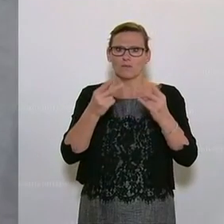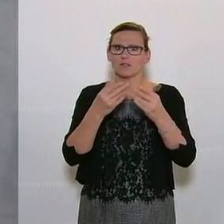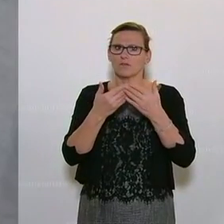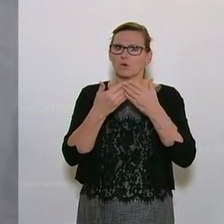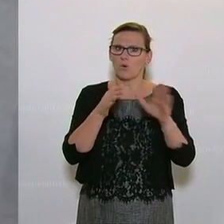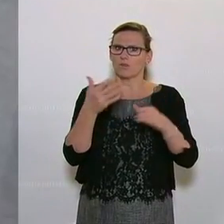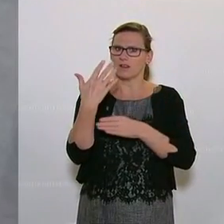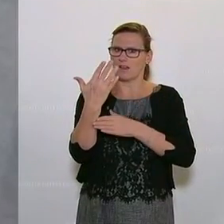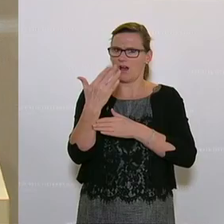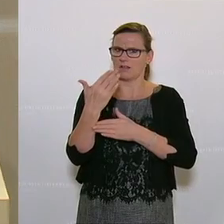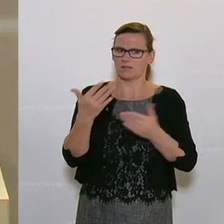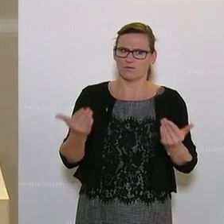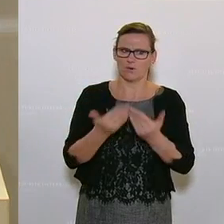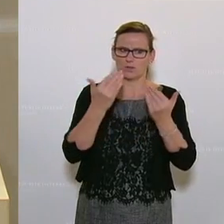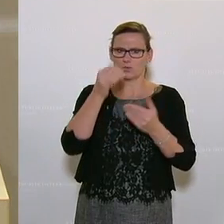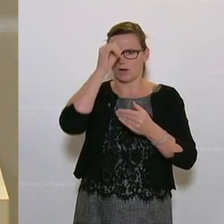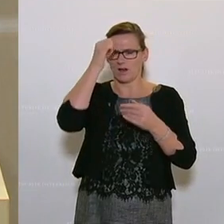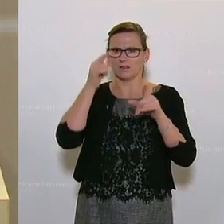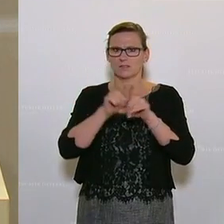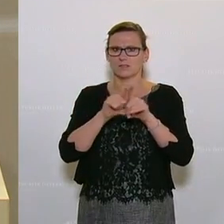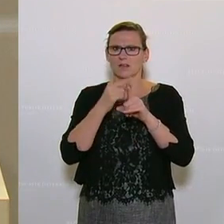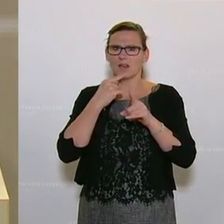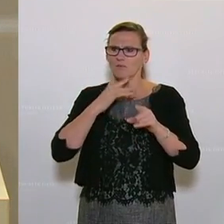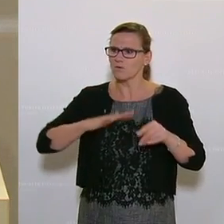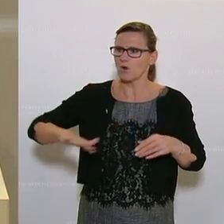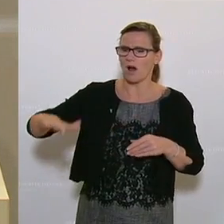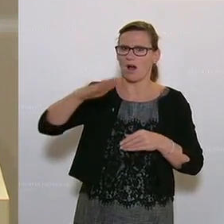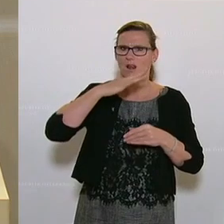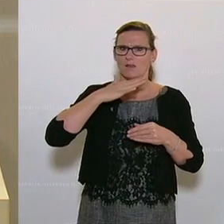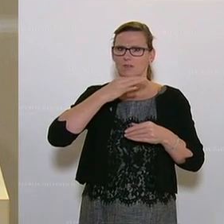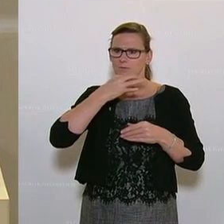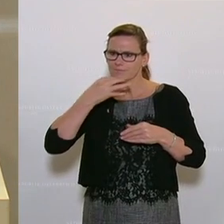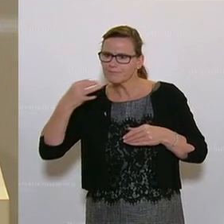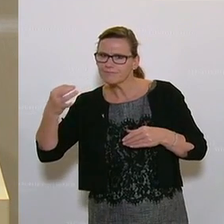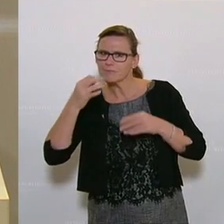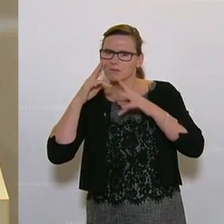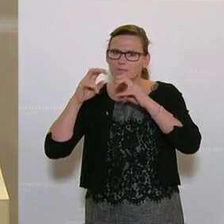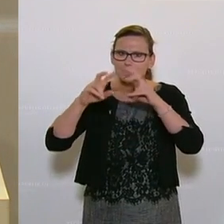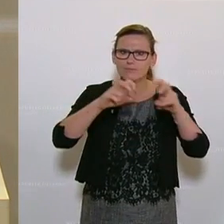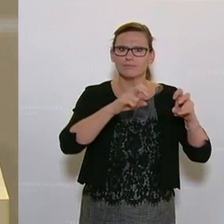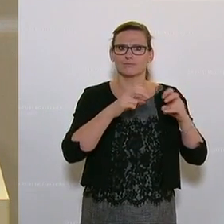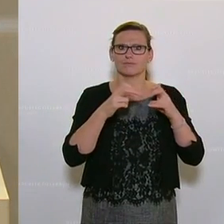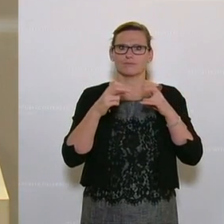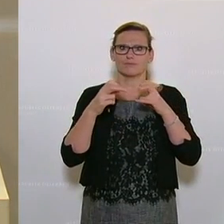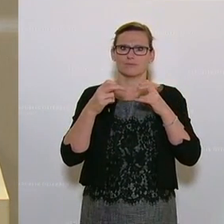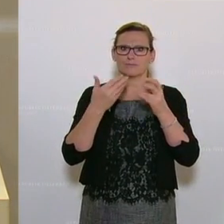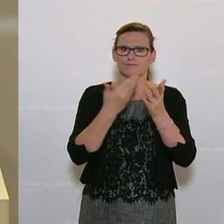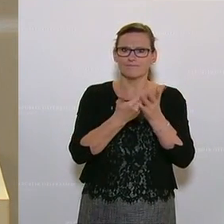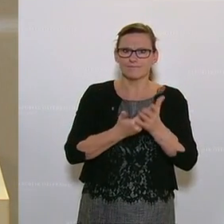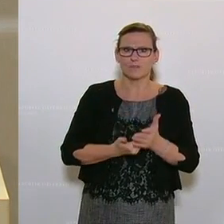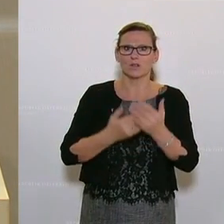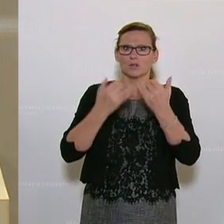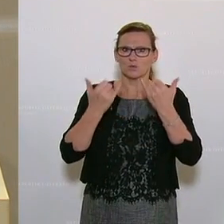öffentliche Förderungen handelt. Ja, eine flächendeckende Erhebung evidenzbasierter Fakten soll jetzt erfolgen, in